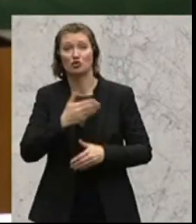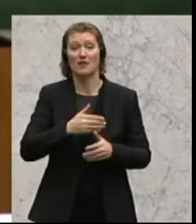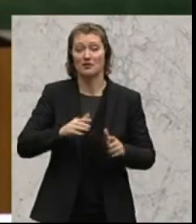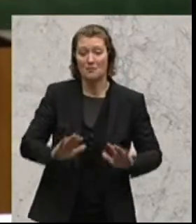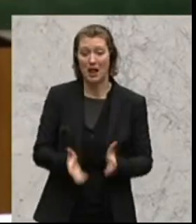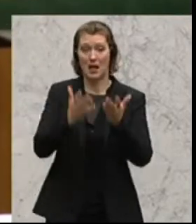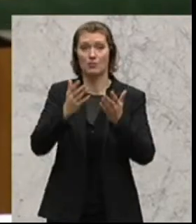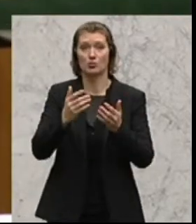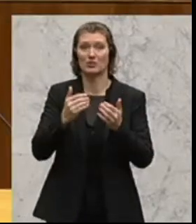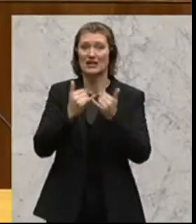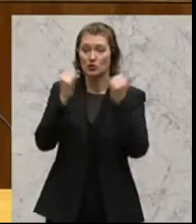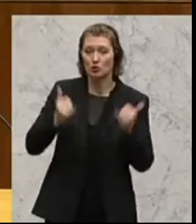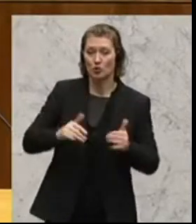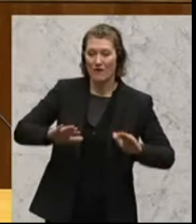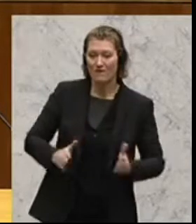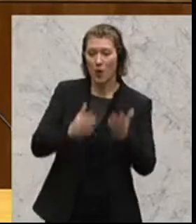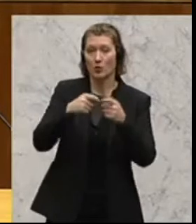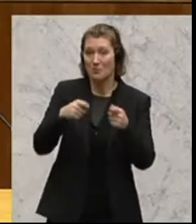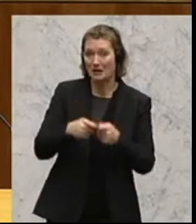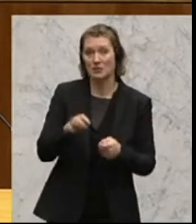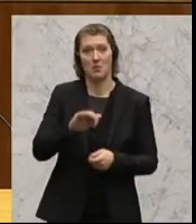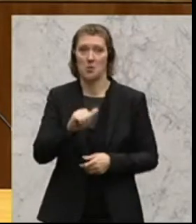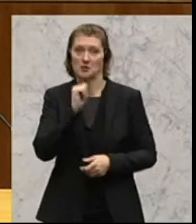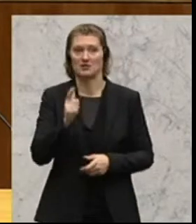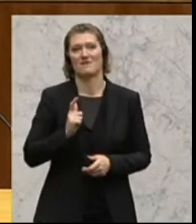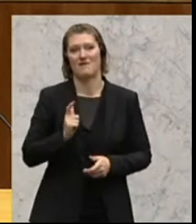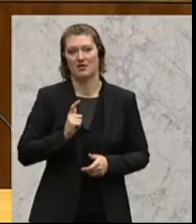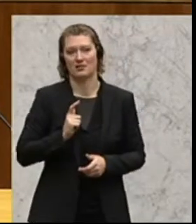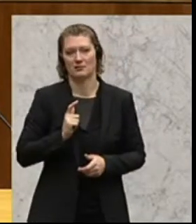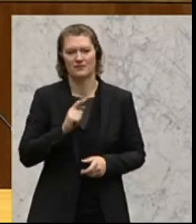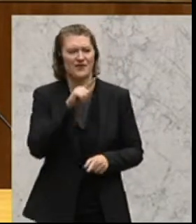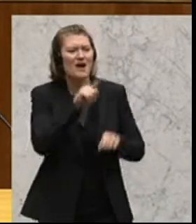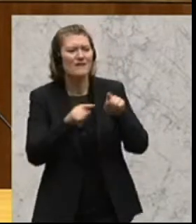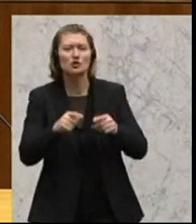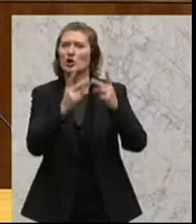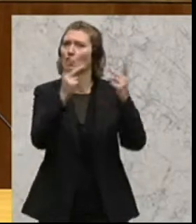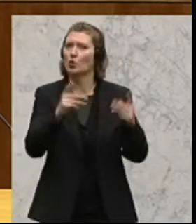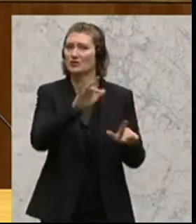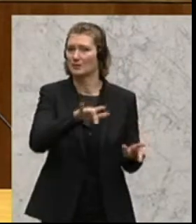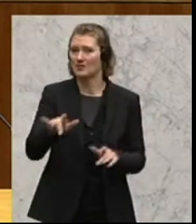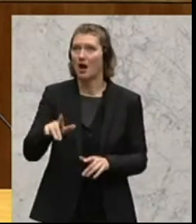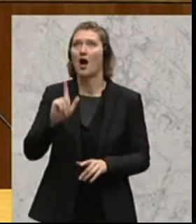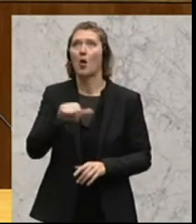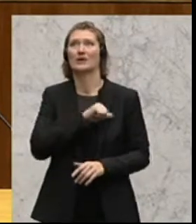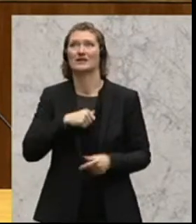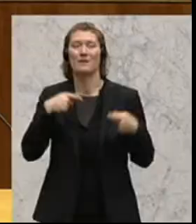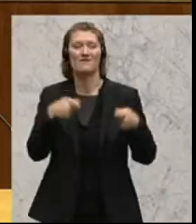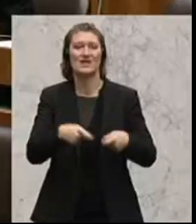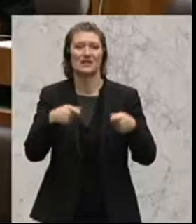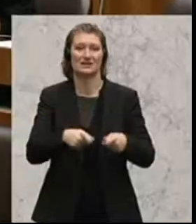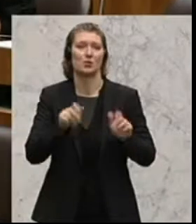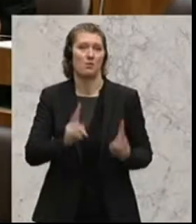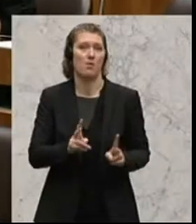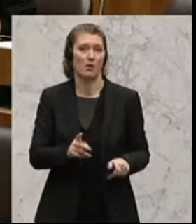Institutionsförderungsmaßnahmen kommen soll oder nicht. Wir haben in den verschiedenen Konzepten jeweils auch drinnen einen bestimmten Selbstfinanzierungsgrad.